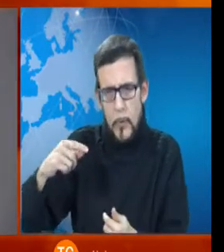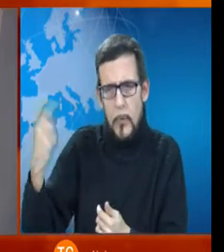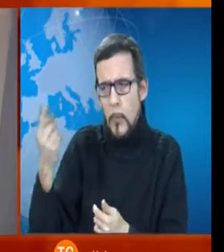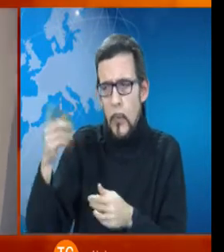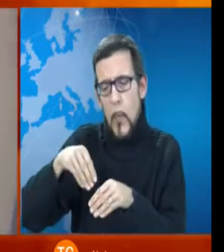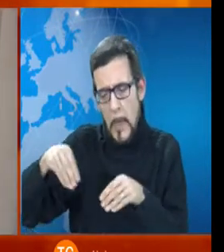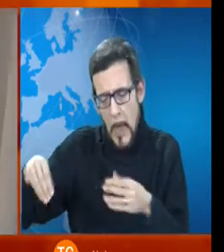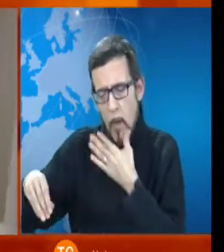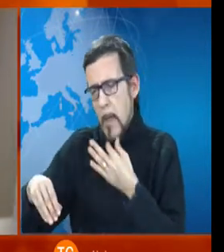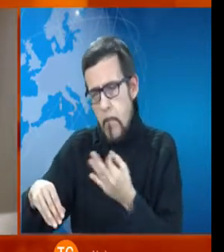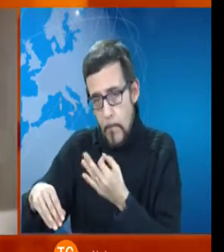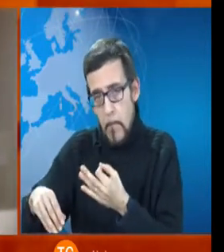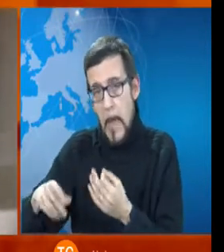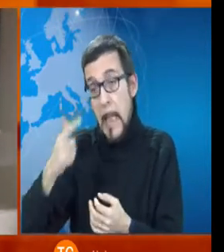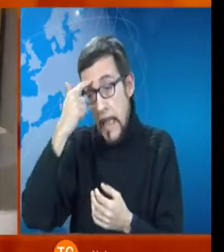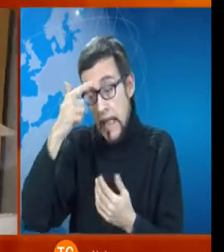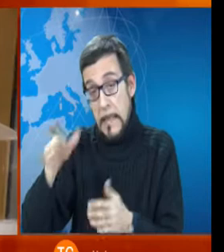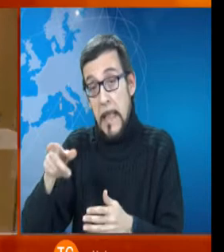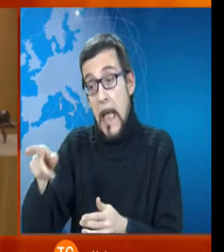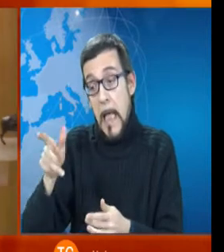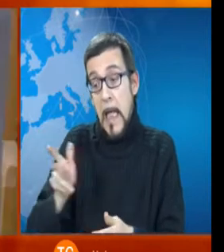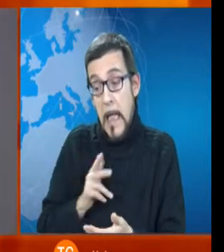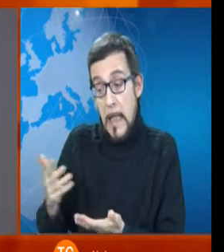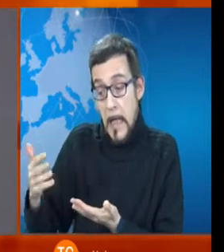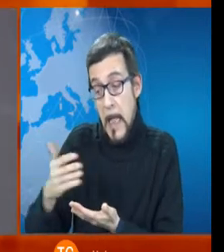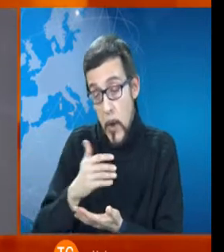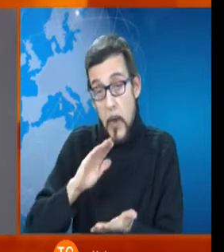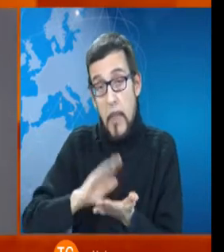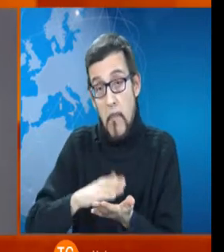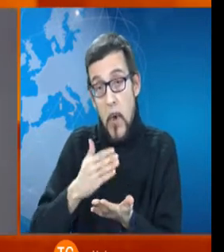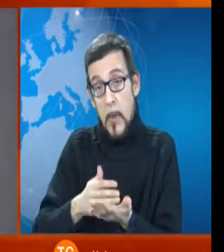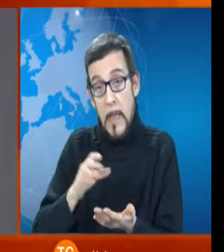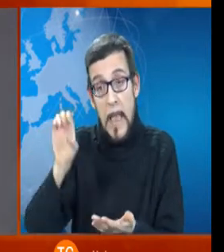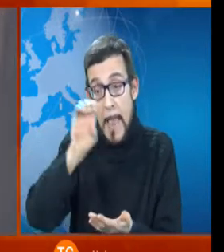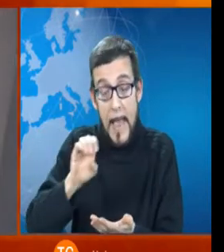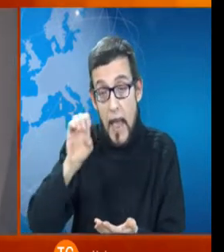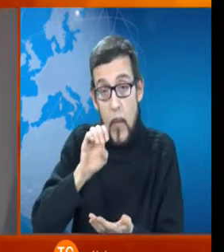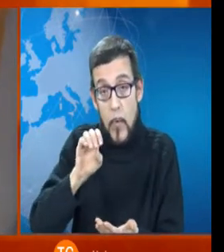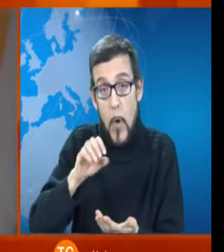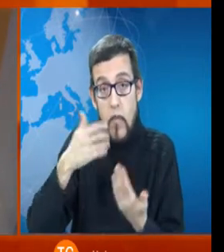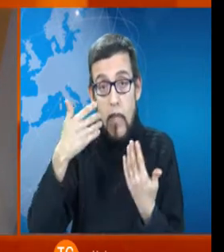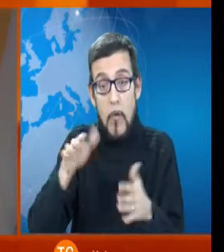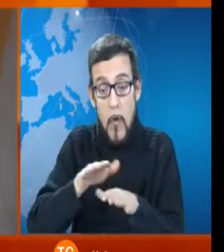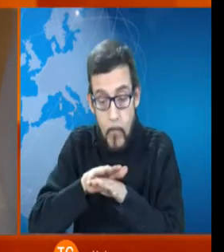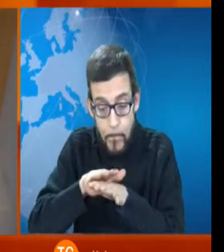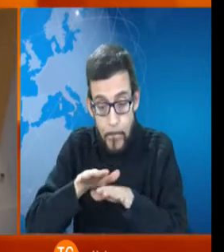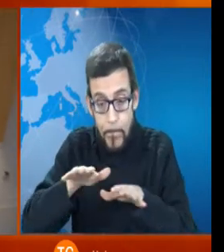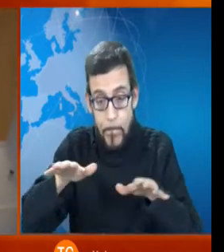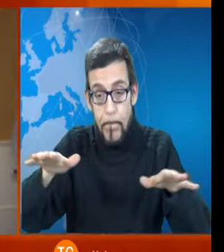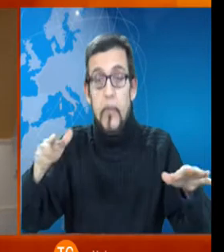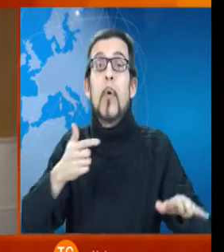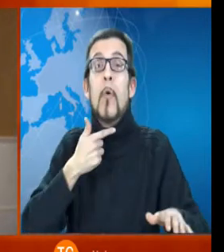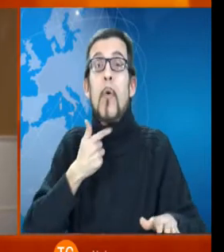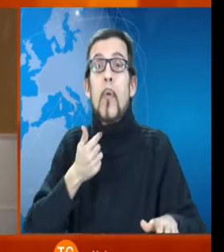sa che quella è una raccolta importantissima in Europa si sta diffondendo il gusto per